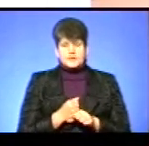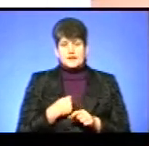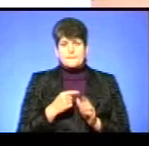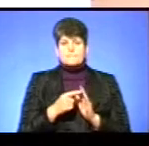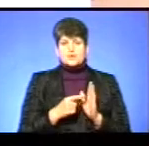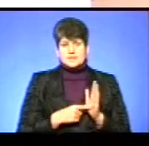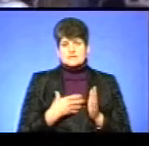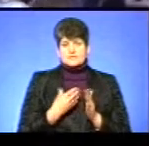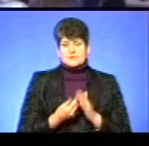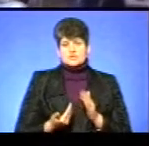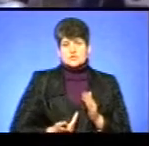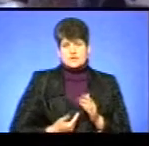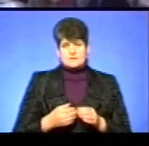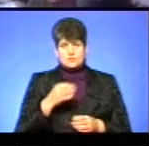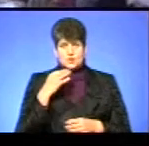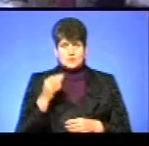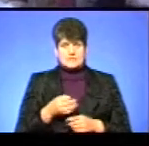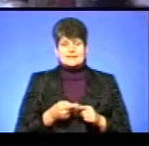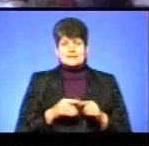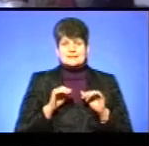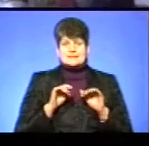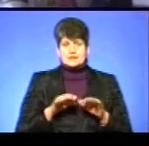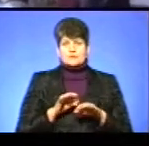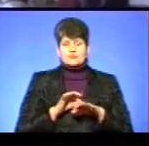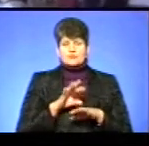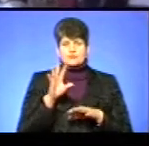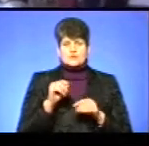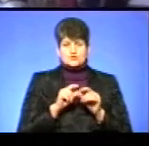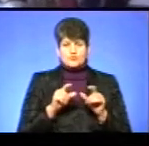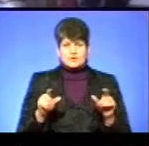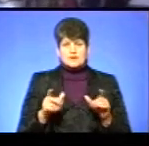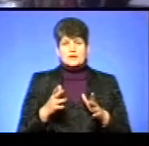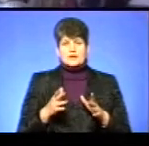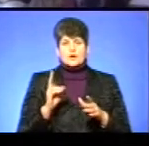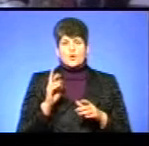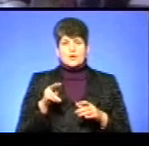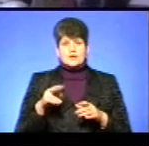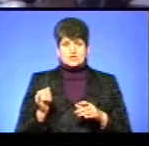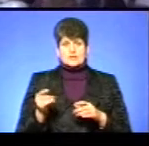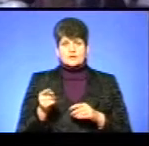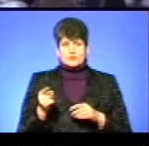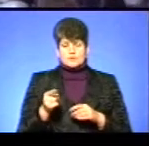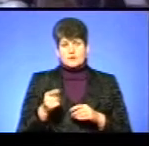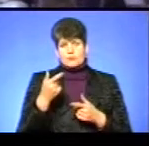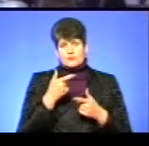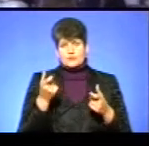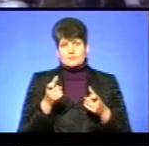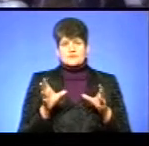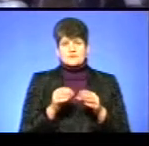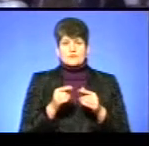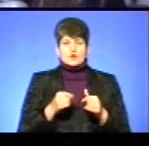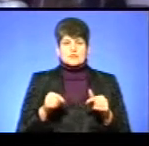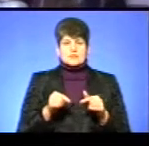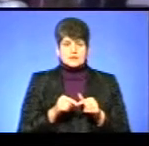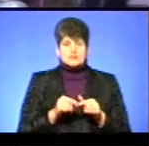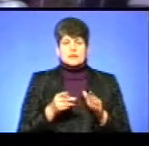життєвим досвідом. Такі заходи проведуть у всіх школах та коледжах Тернополя, повідомив співорганізатор Юрій Кулик. Також після